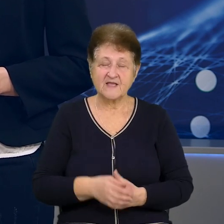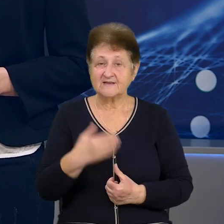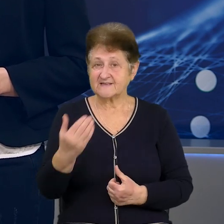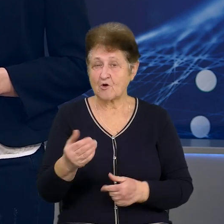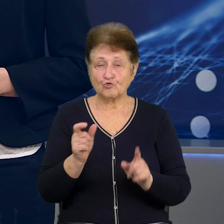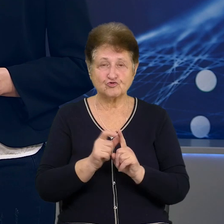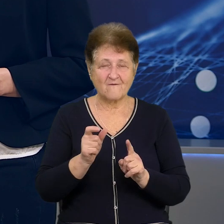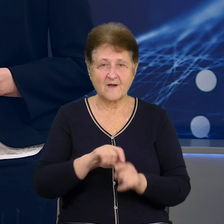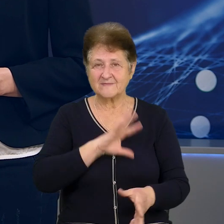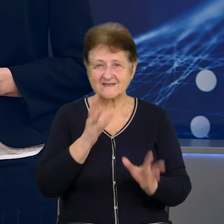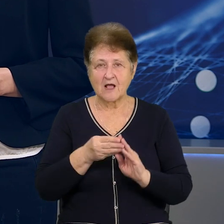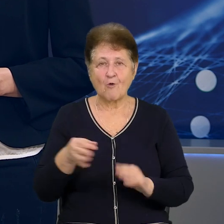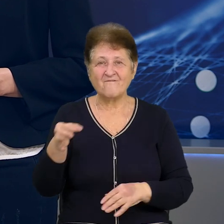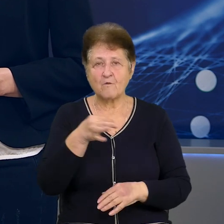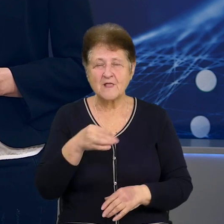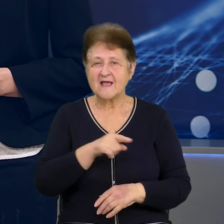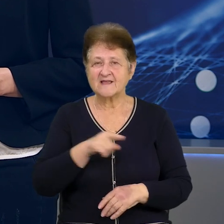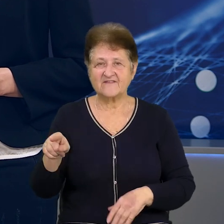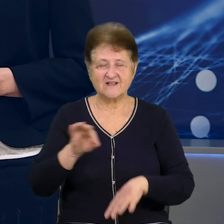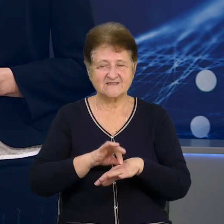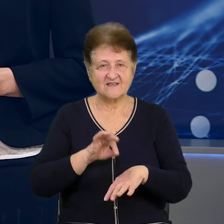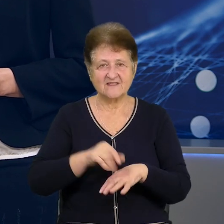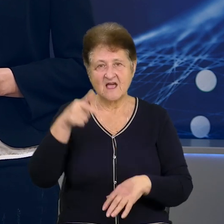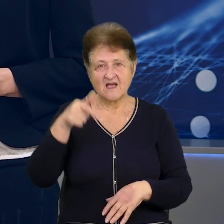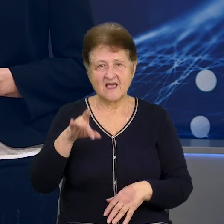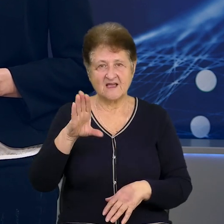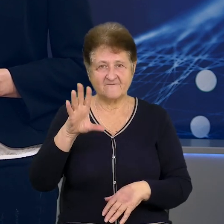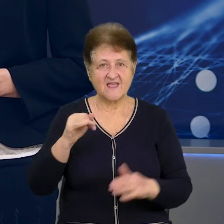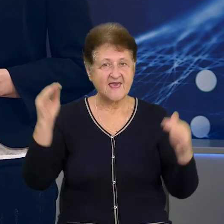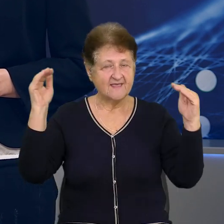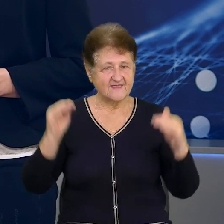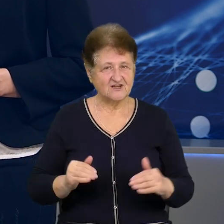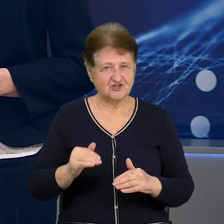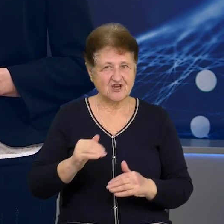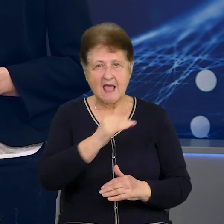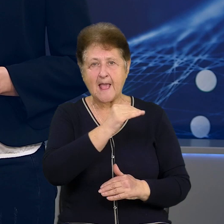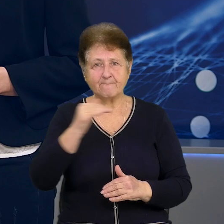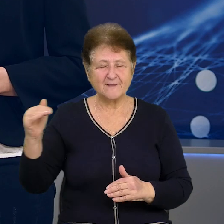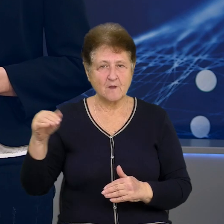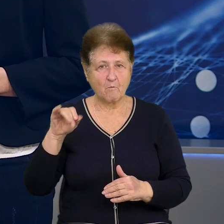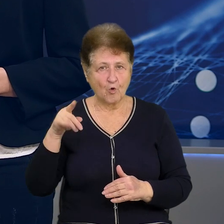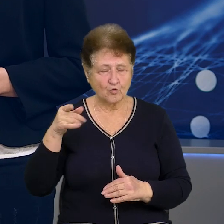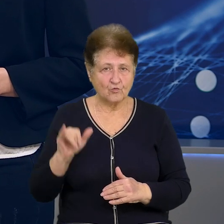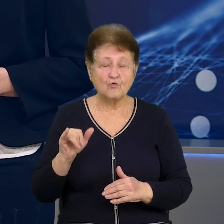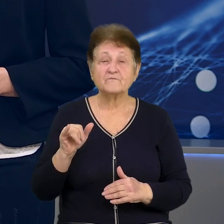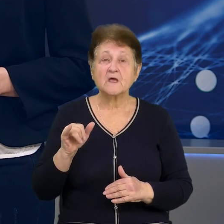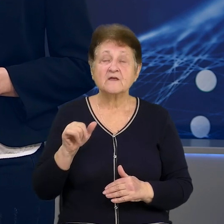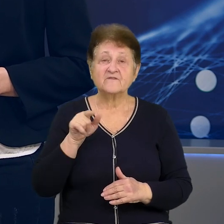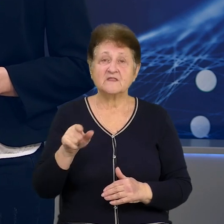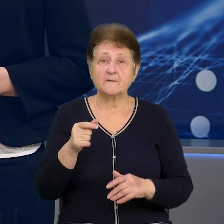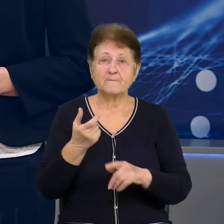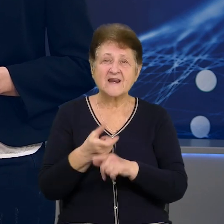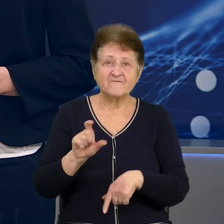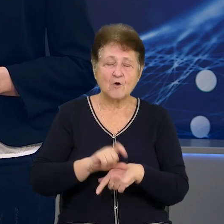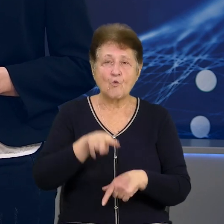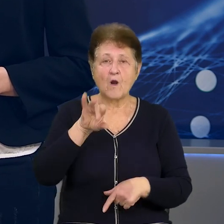його словами, загалом в області рівень захворюваності на ГРВІ нижче епідпорогу на 50%. Перевищений він у Верціївській